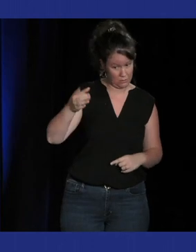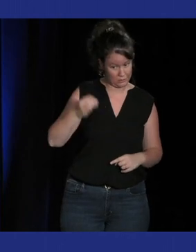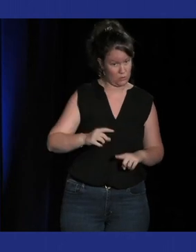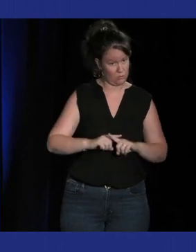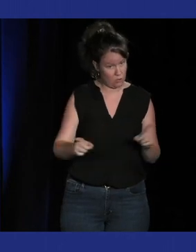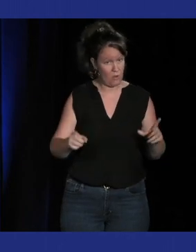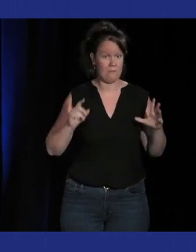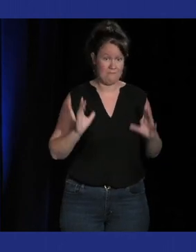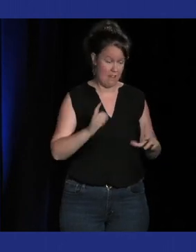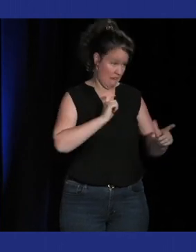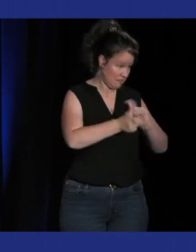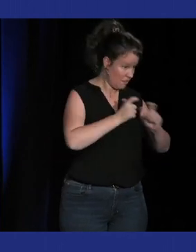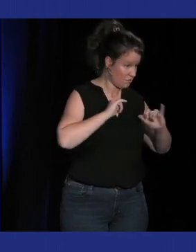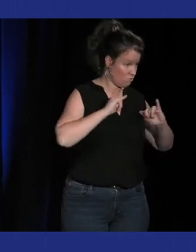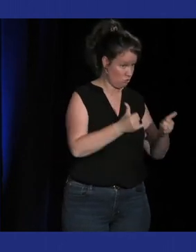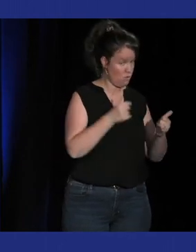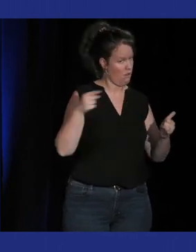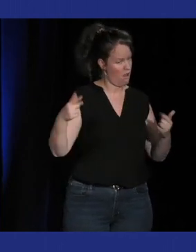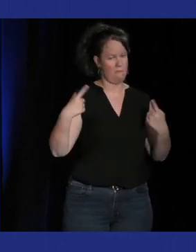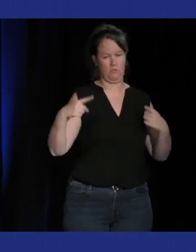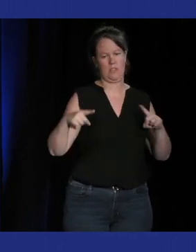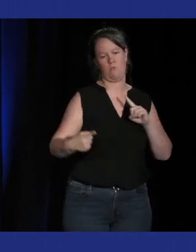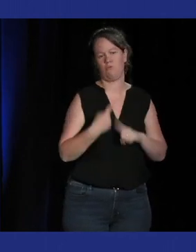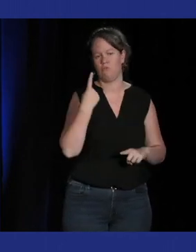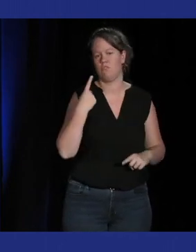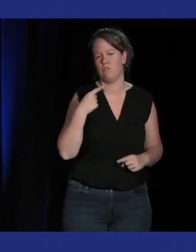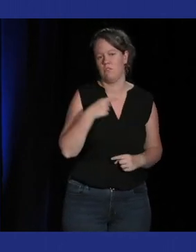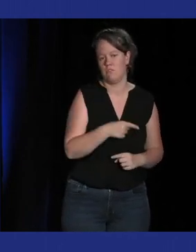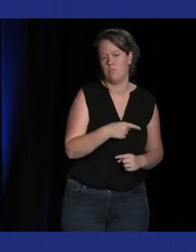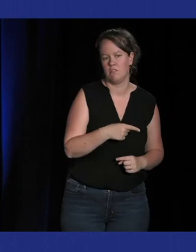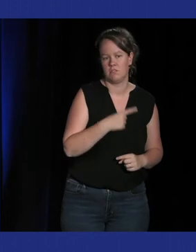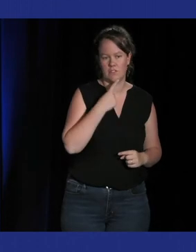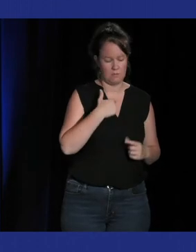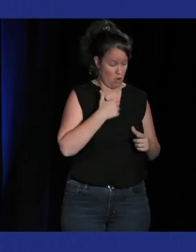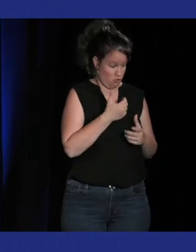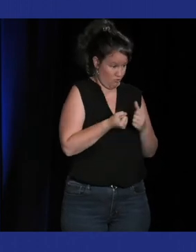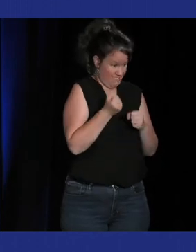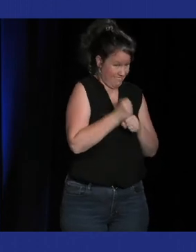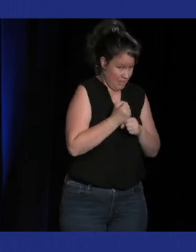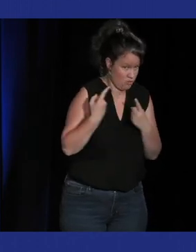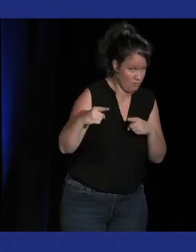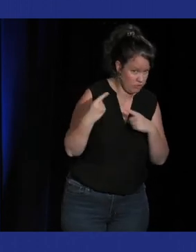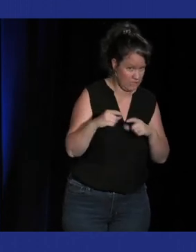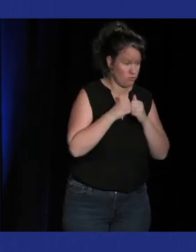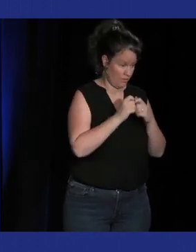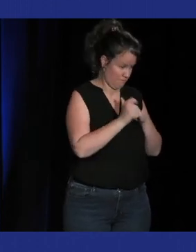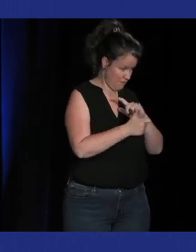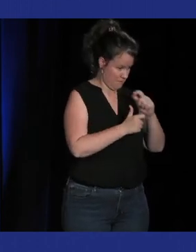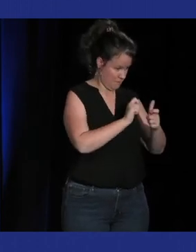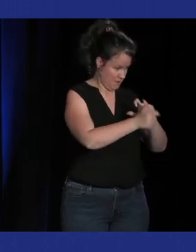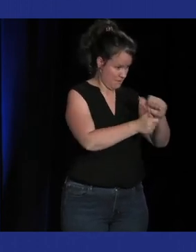partie intégrante du gameplay dans le sens où on va générer la bande son on va l'agrémenter en fonction de ce que l'on fait à l'écran